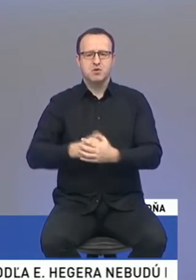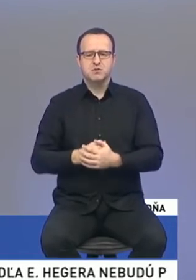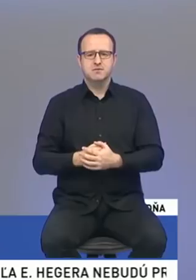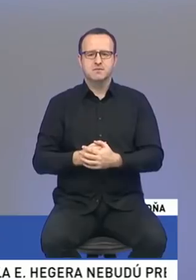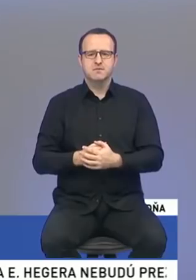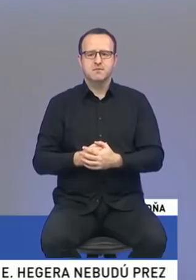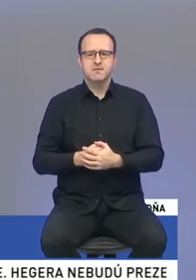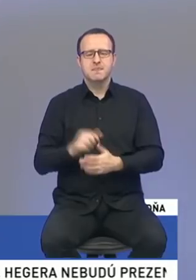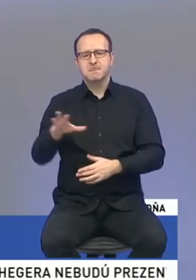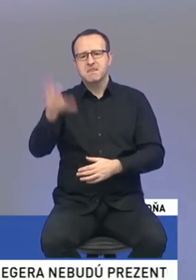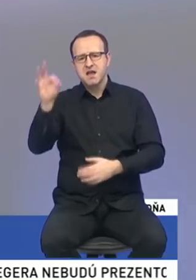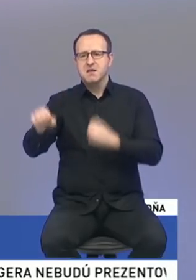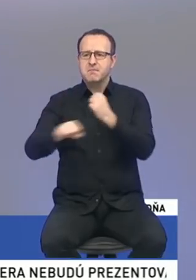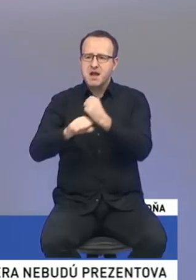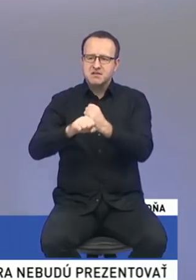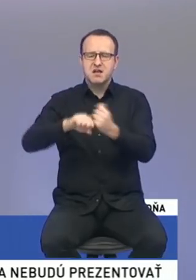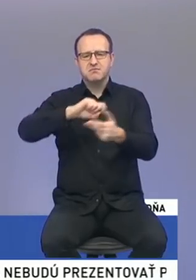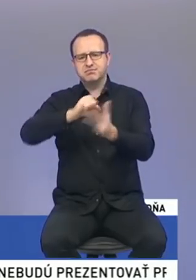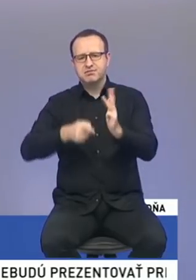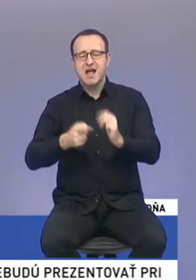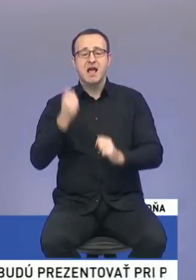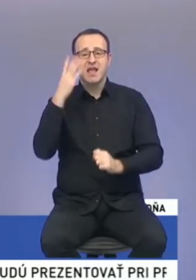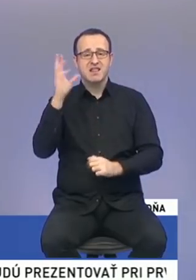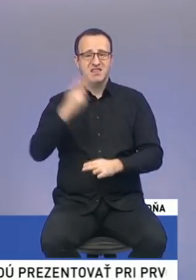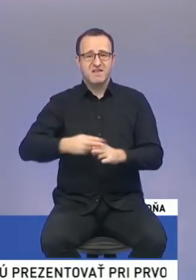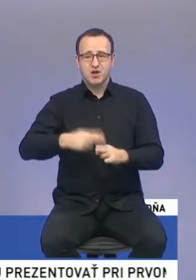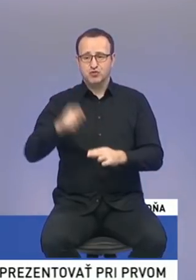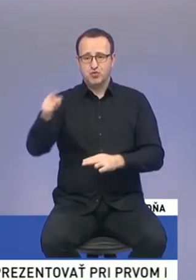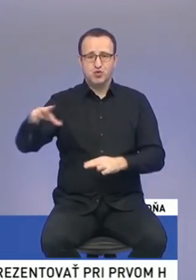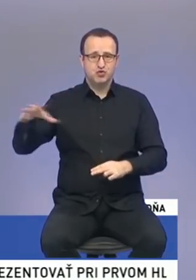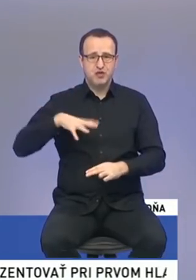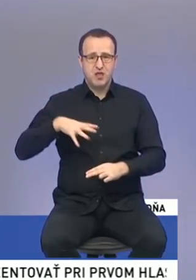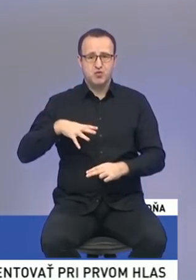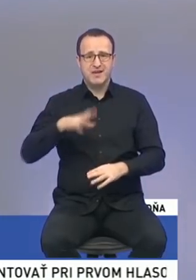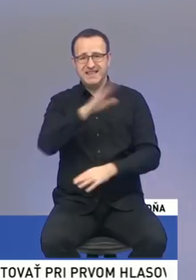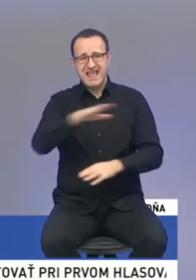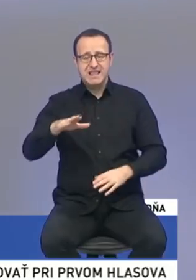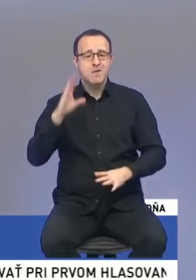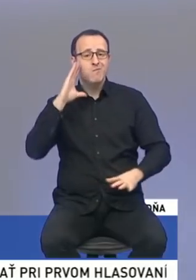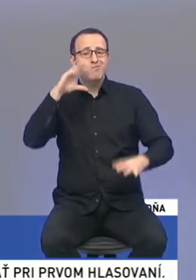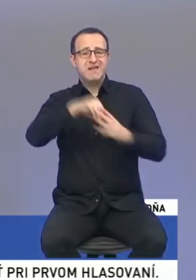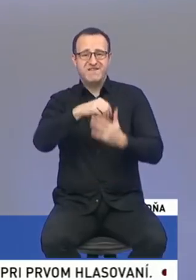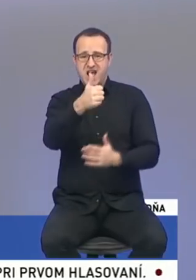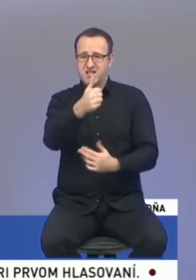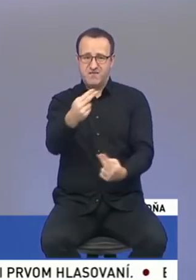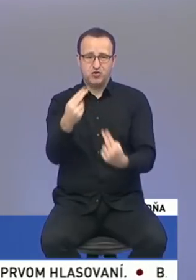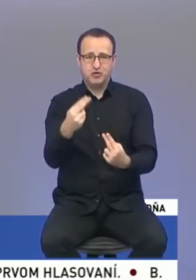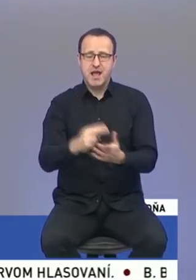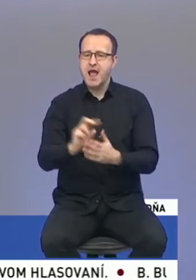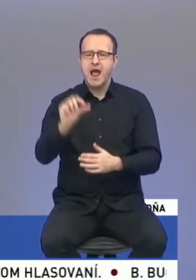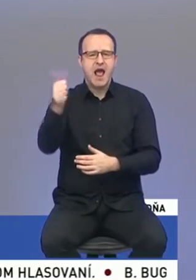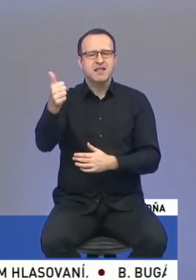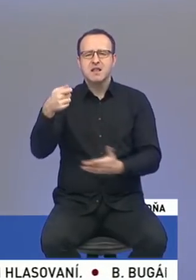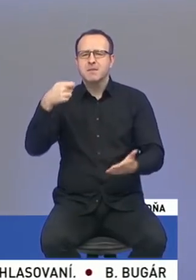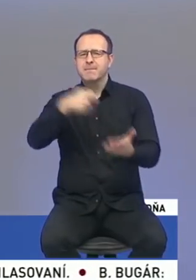nájdenie práce. Musím povedať, že pokiaľ sa nevyrieši pre túto ženu s deťmi strecha nad hlavou, tak ani jeden príspevok